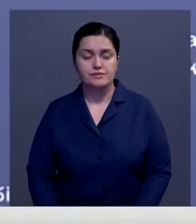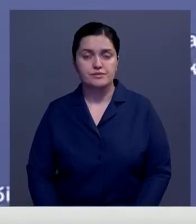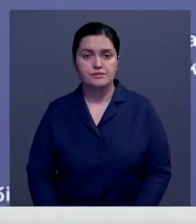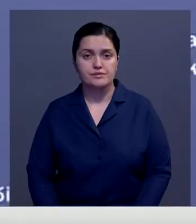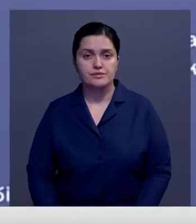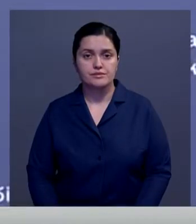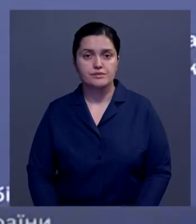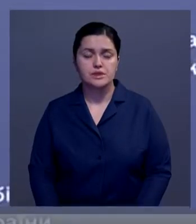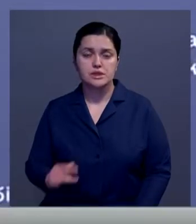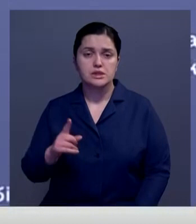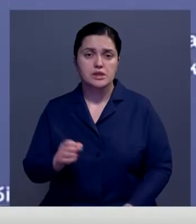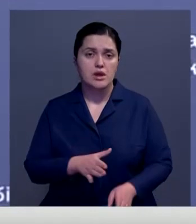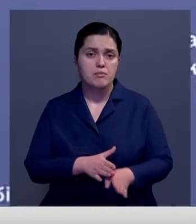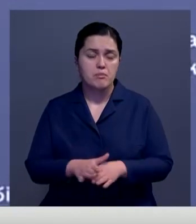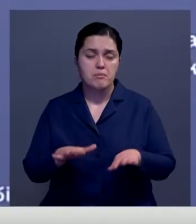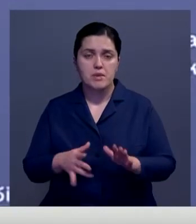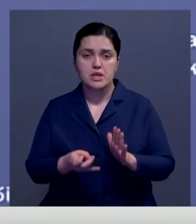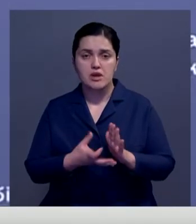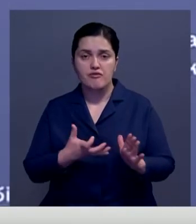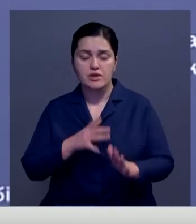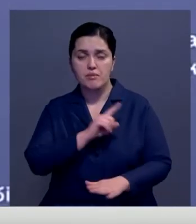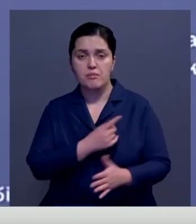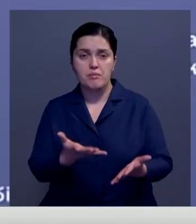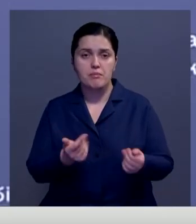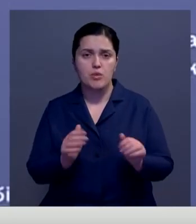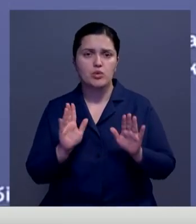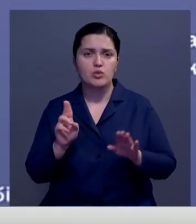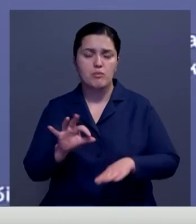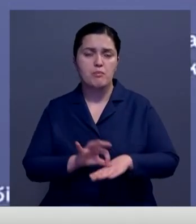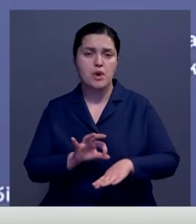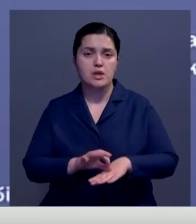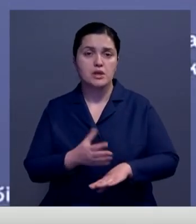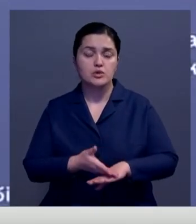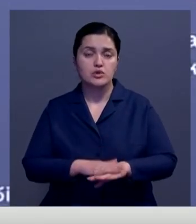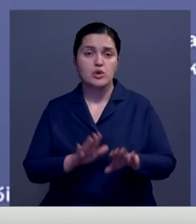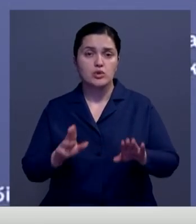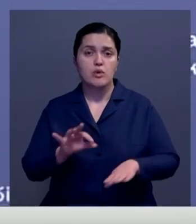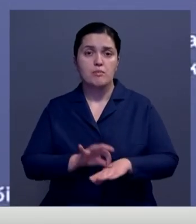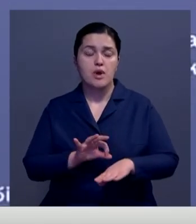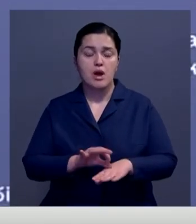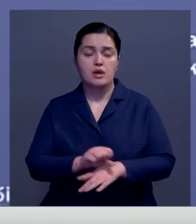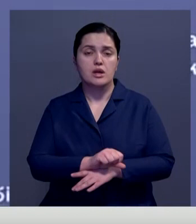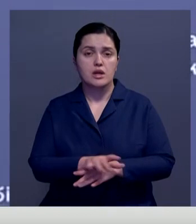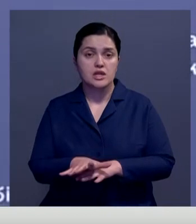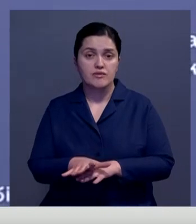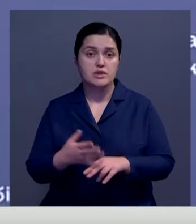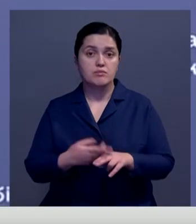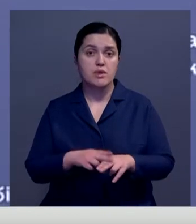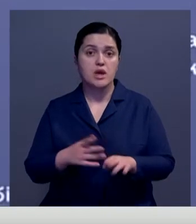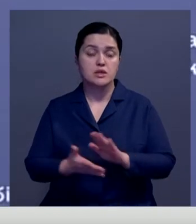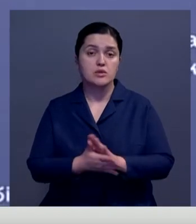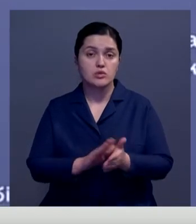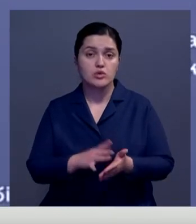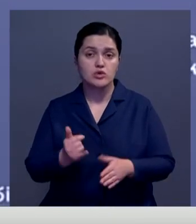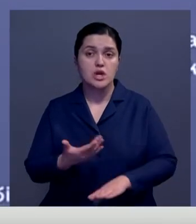Из-за загруженности все больницы принимают только ургентных больных и исключительно больных с коронавирусной болезнью. Ситуация